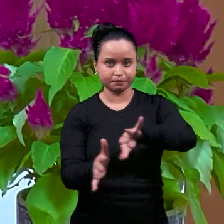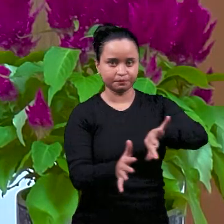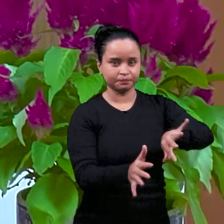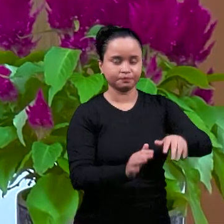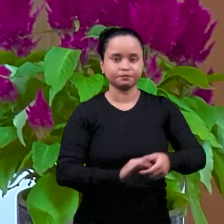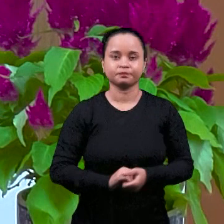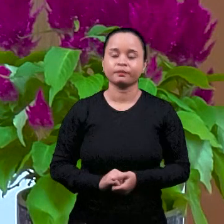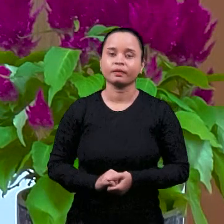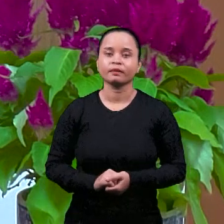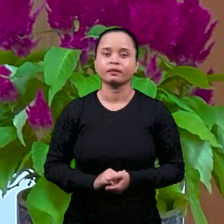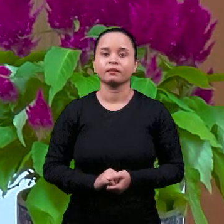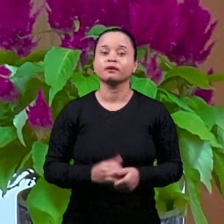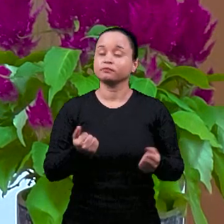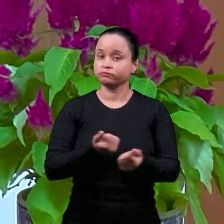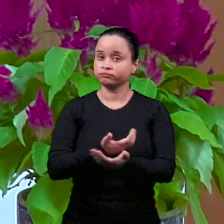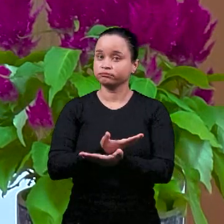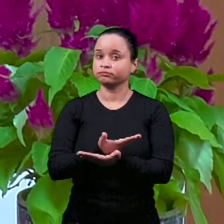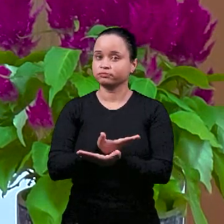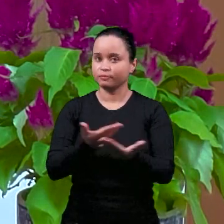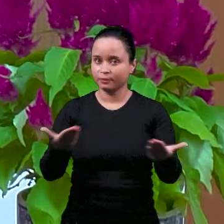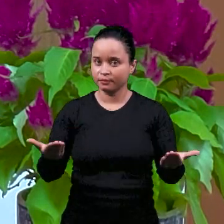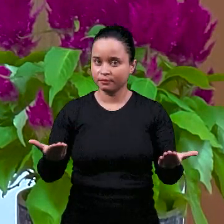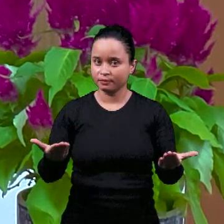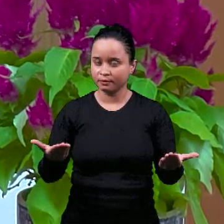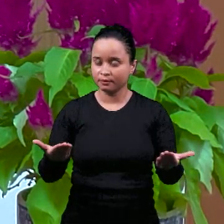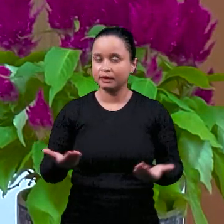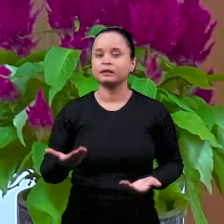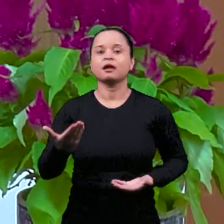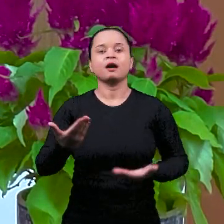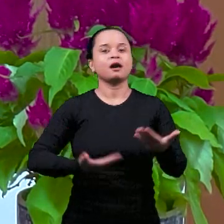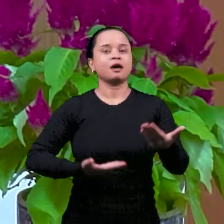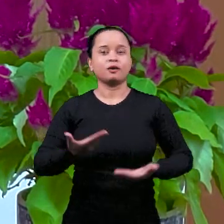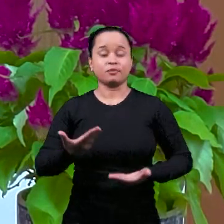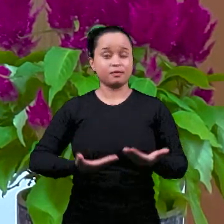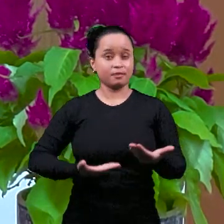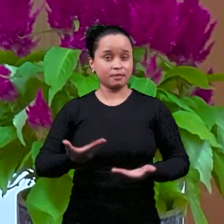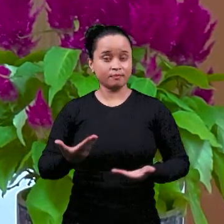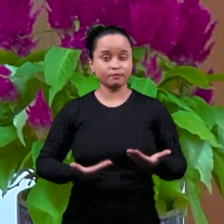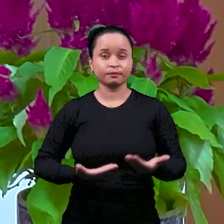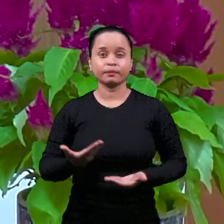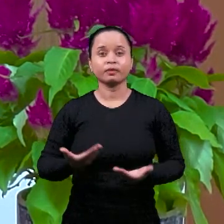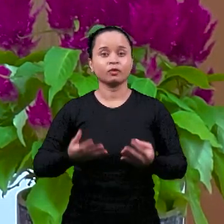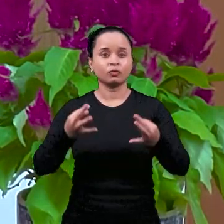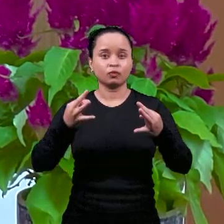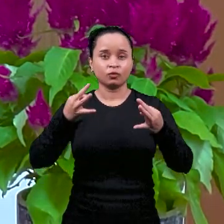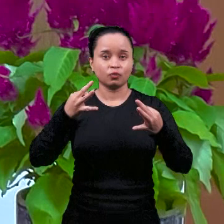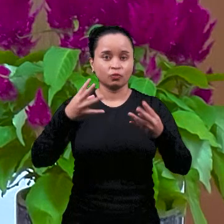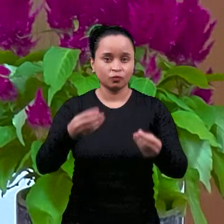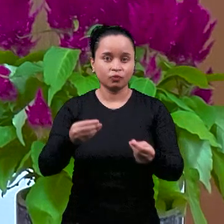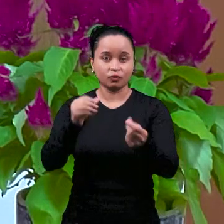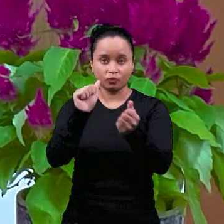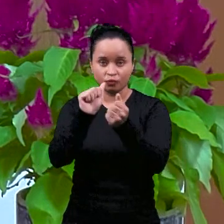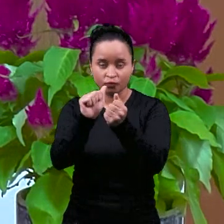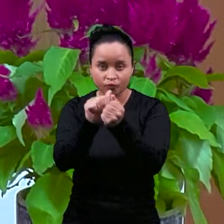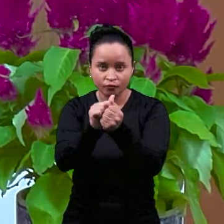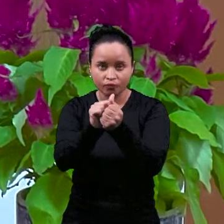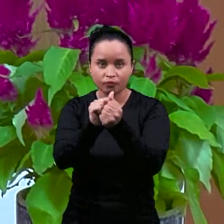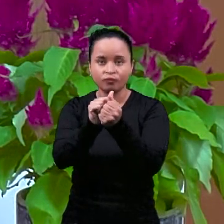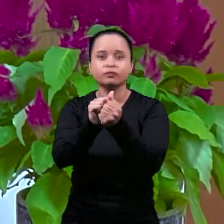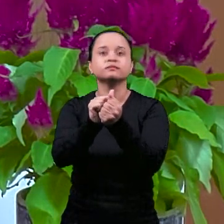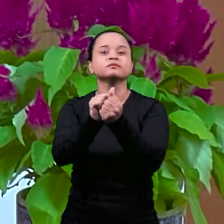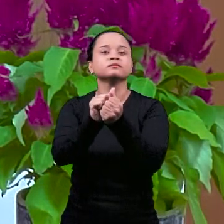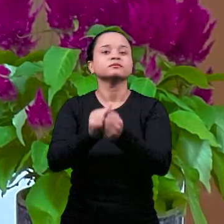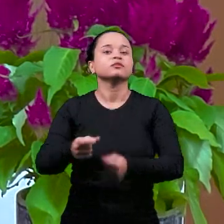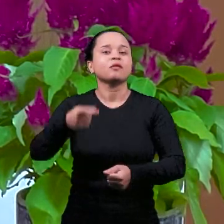Я приветствую наших братьев и сестер, всех тех, кто присоединились к нам на